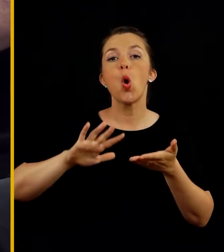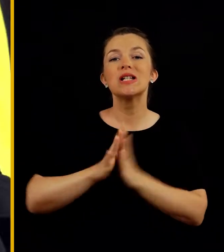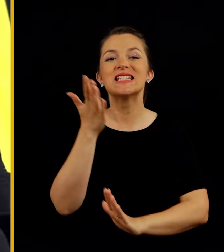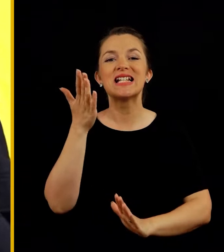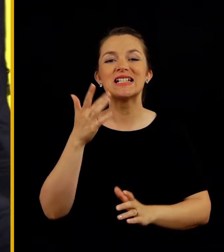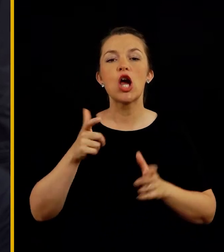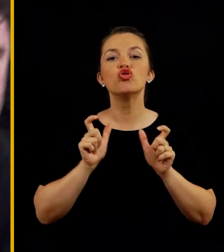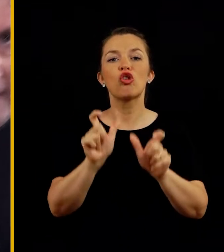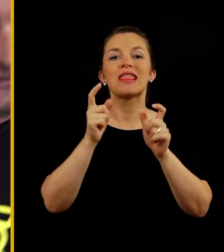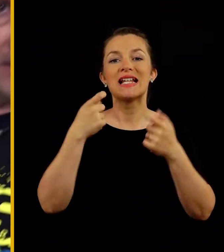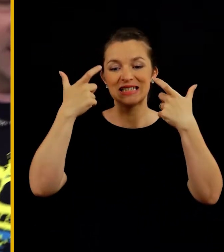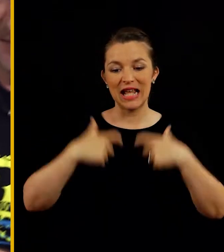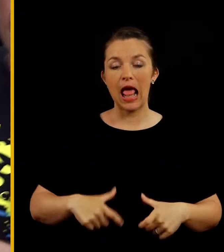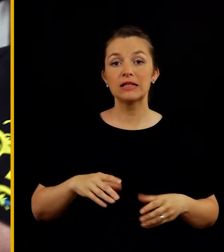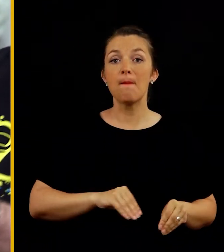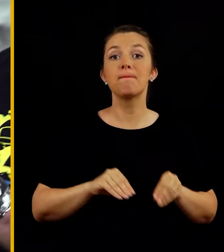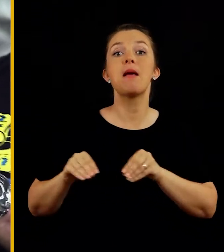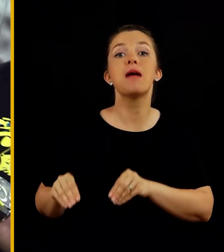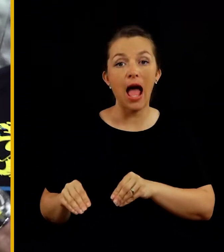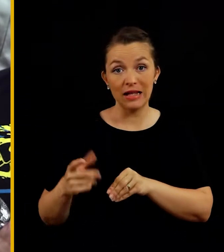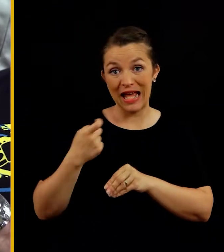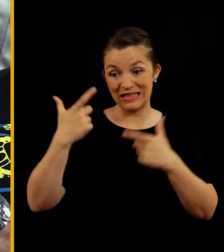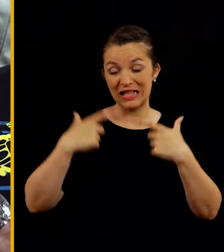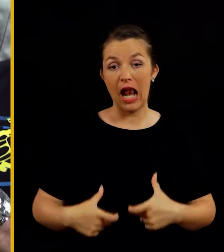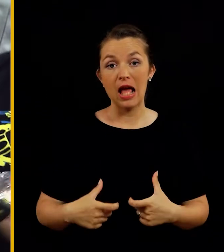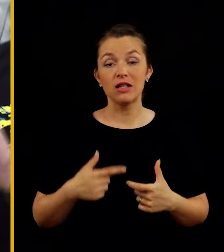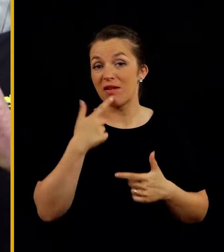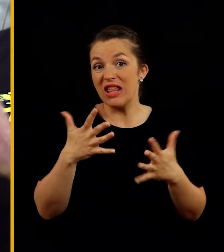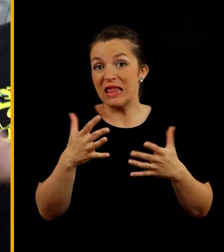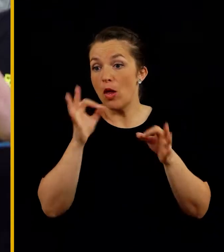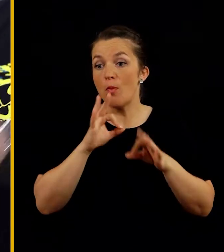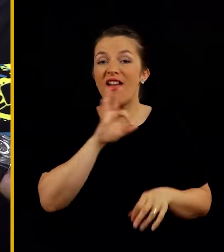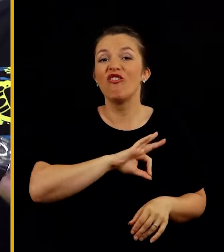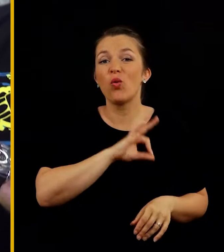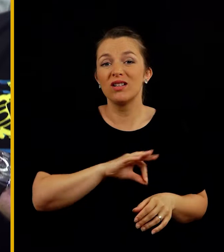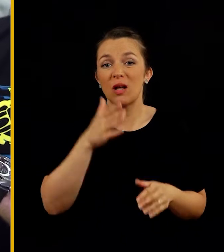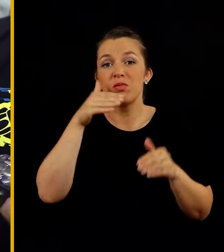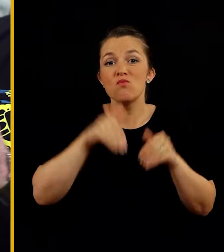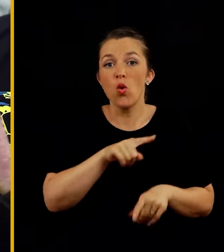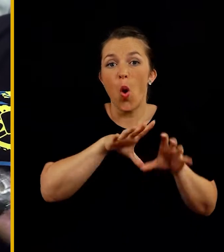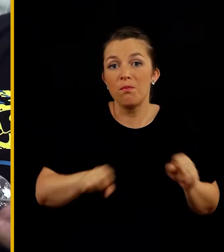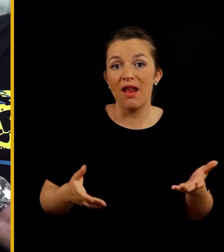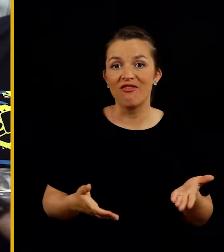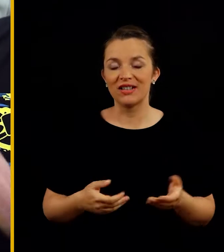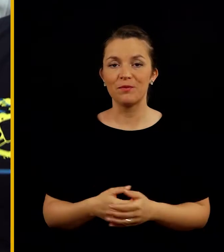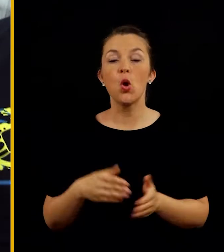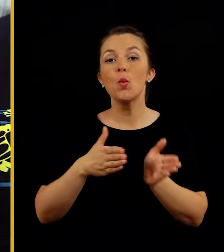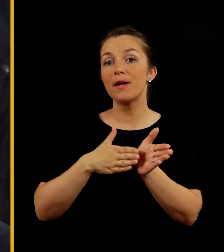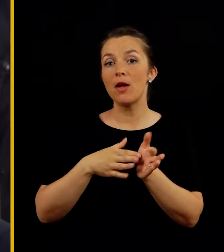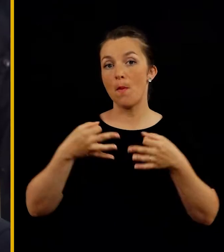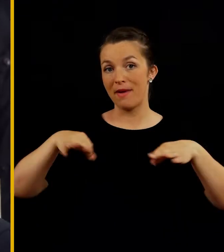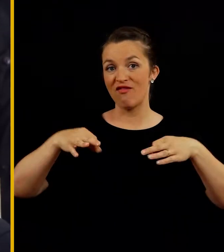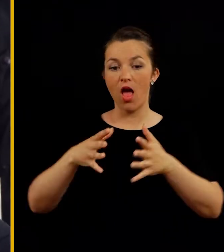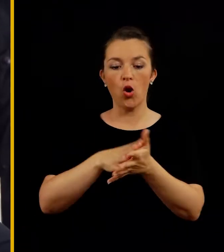do zdrsa ščitnika iz telesa, skratka, ščitnik premakne iz telesa, skratka, nima nobene funkcije, ki bi jo mogel imeti.